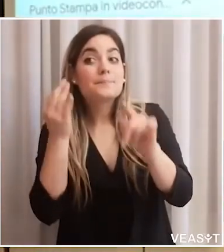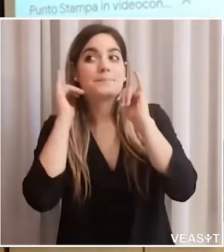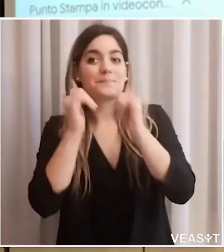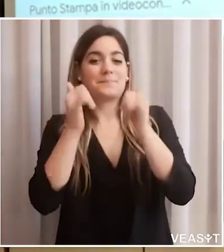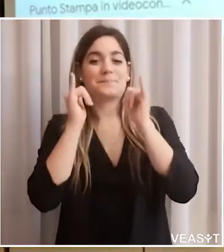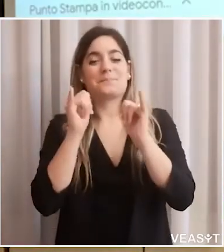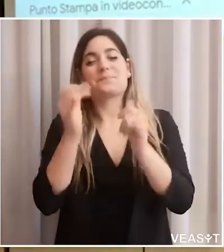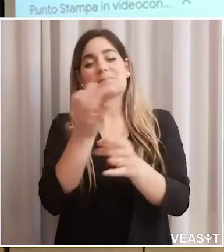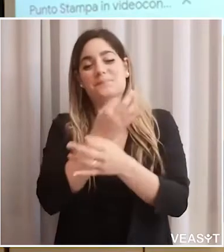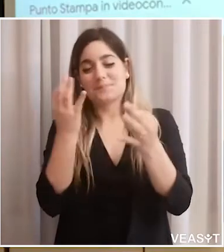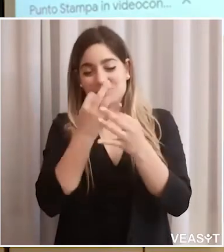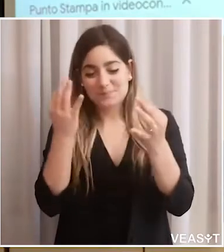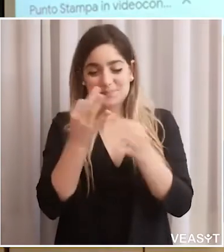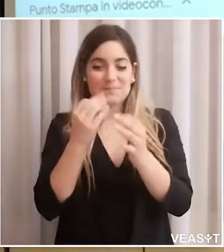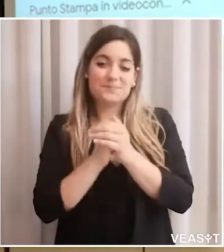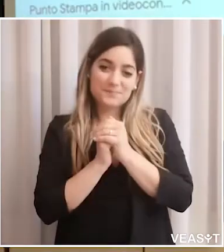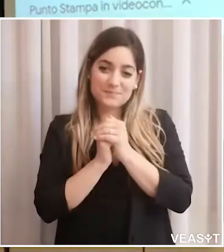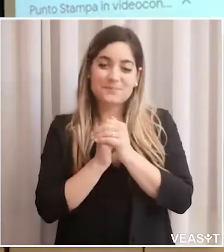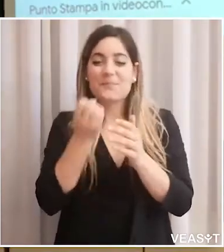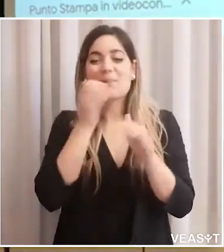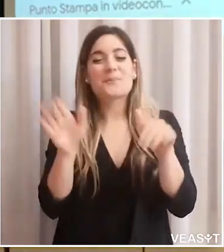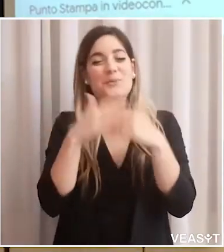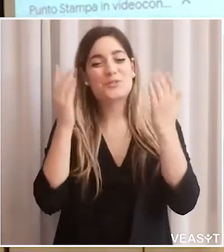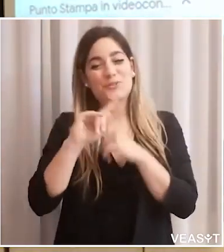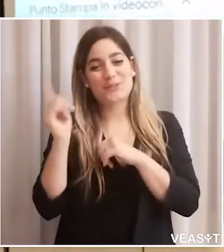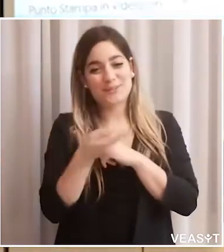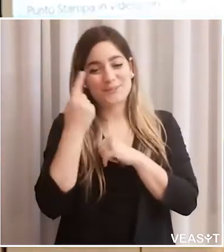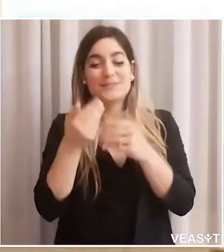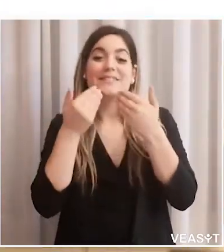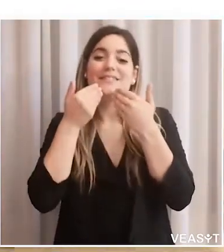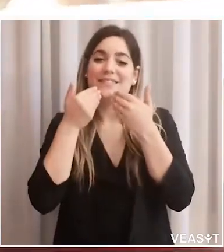Dottoressa Tognella, prego. Mi sentite?